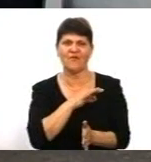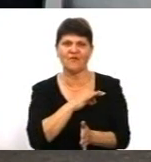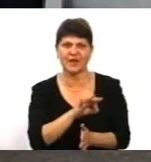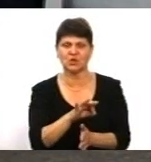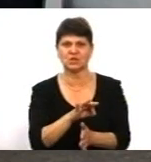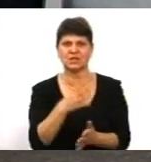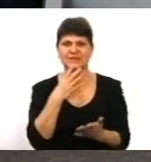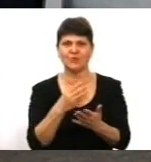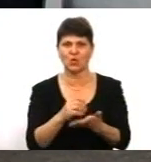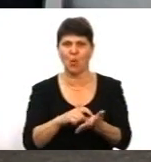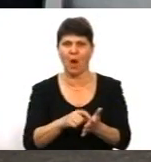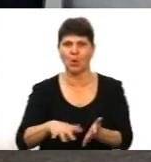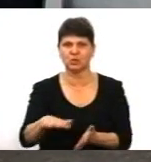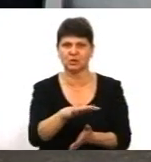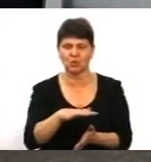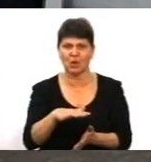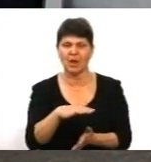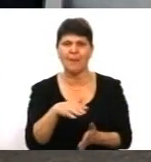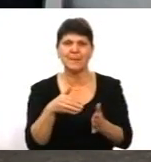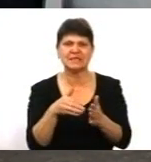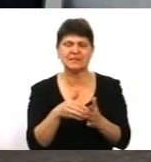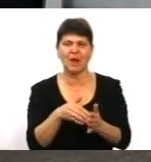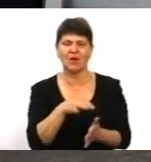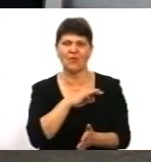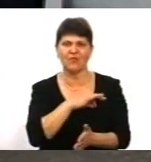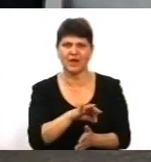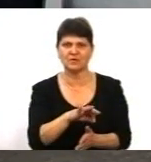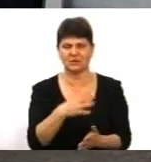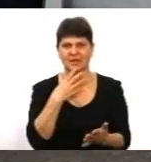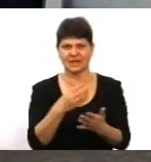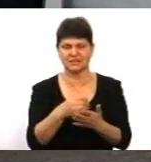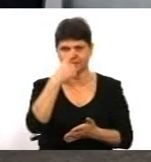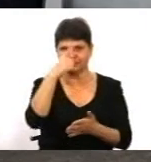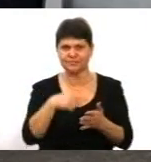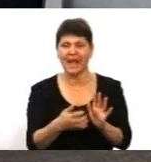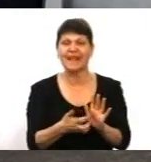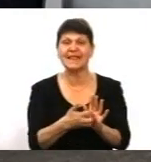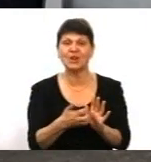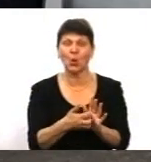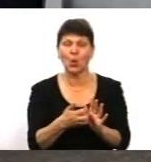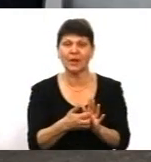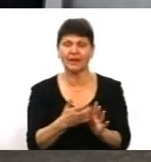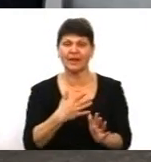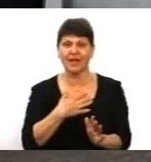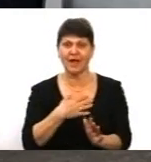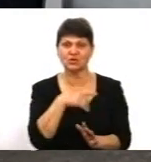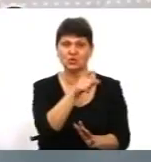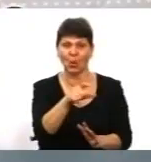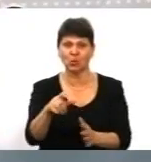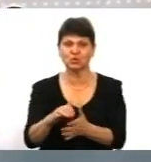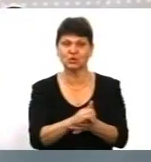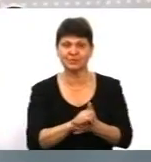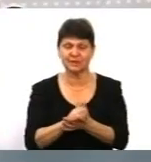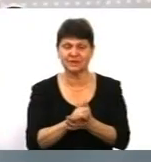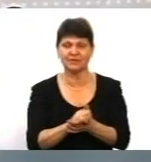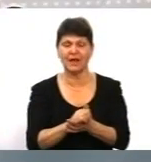використали певні, на мій погляд, це ж такі недоліки нашого суспільства, пов'язані з прийняттям